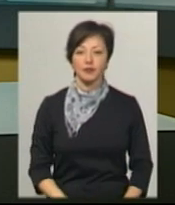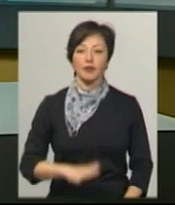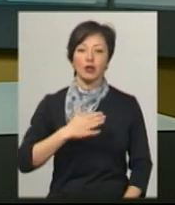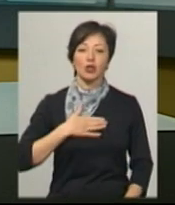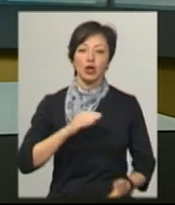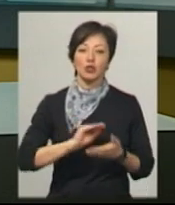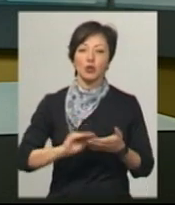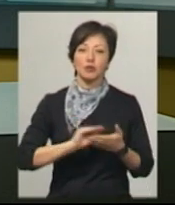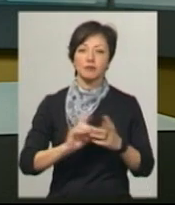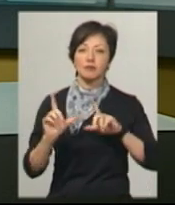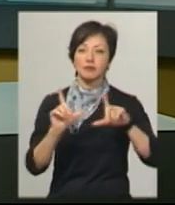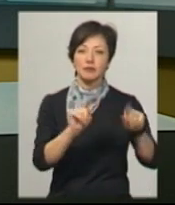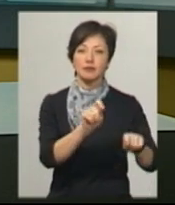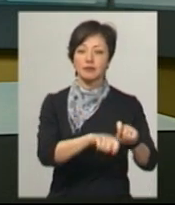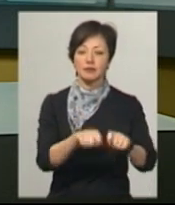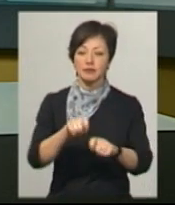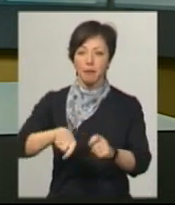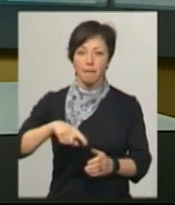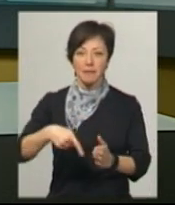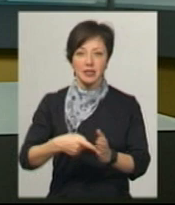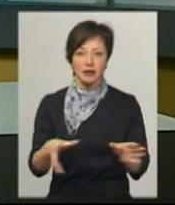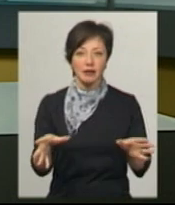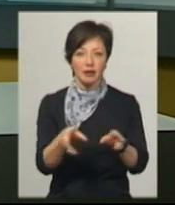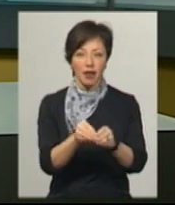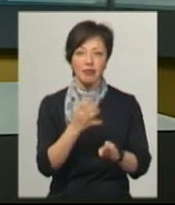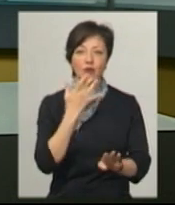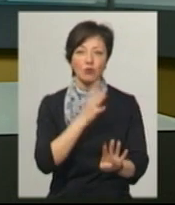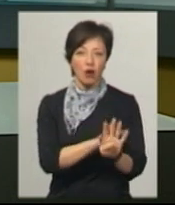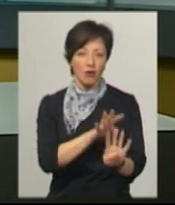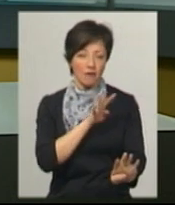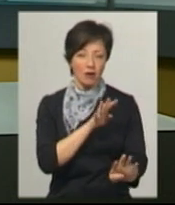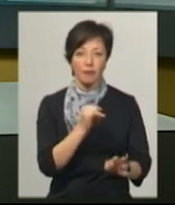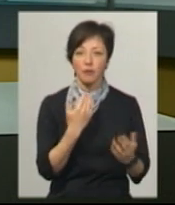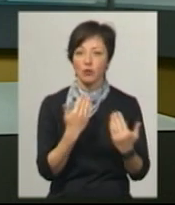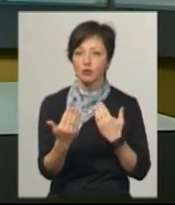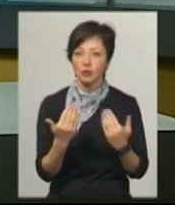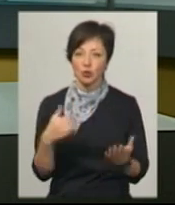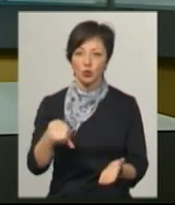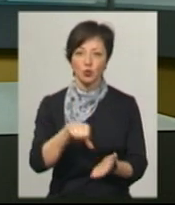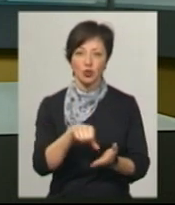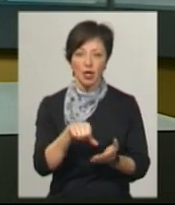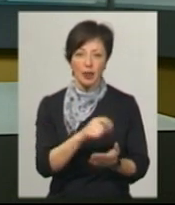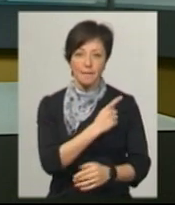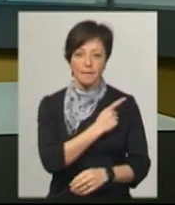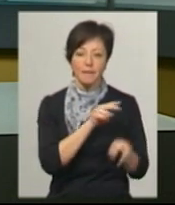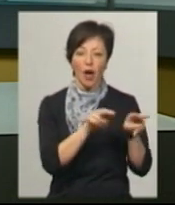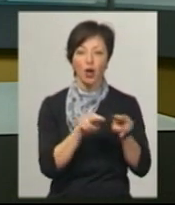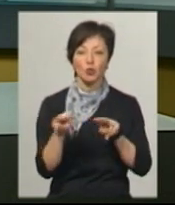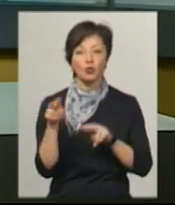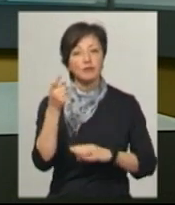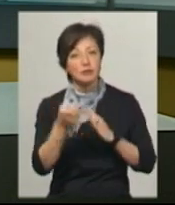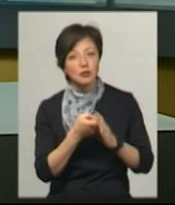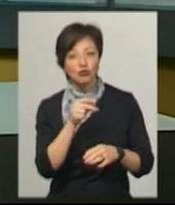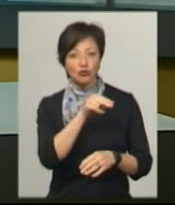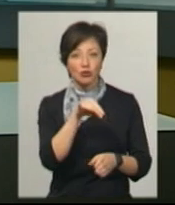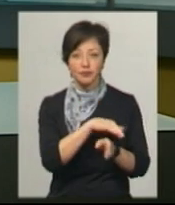кореспонденти вирушили на рейд містом разом із Національною гвардією та поспілкувалися із учасниками патрулю, аби довідатися, чи